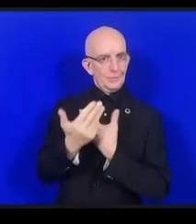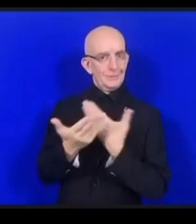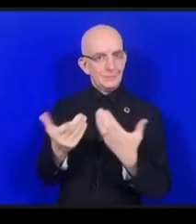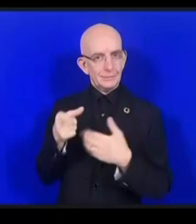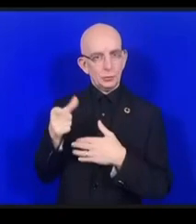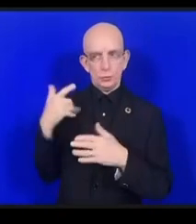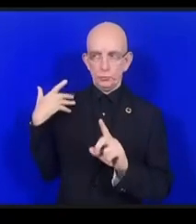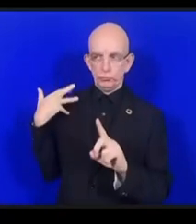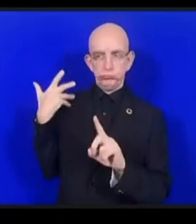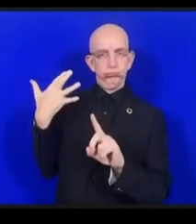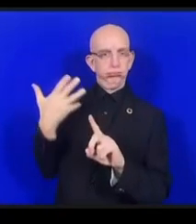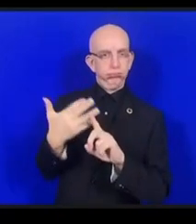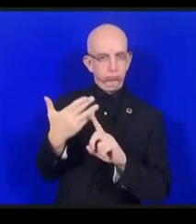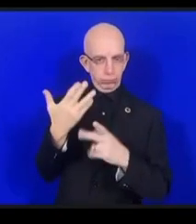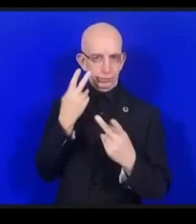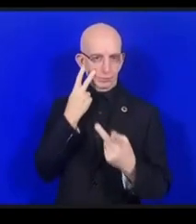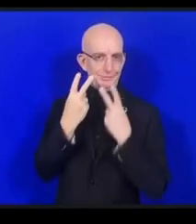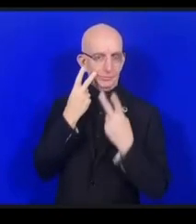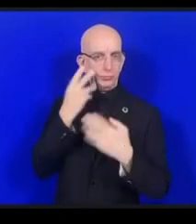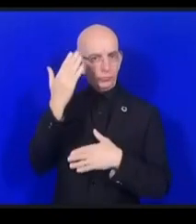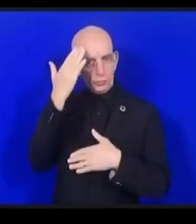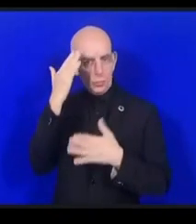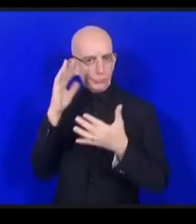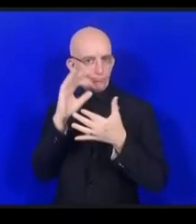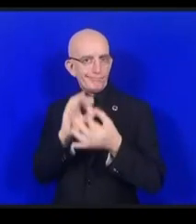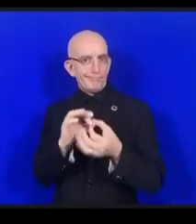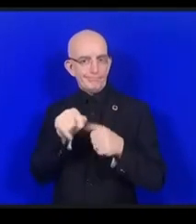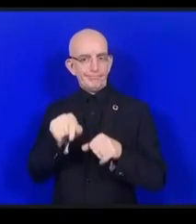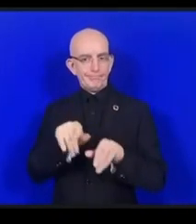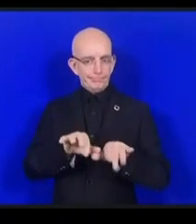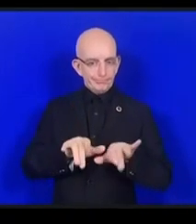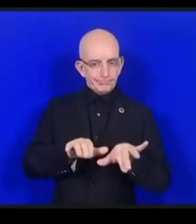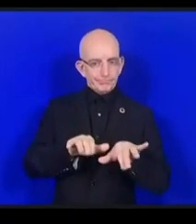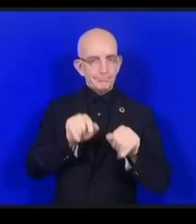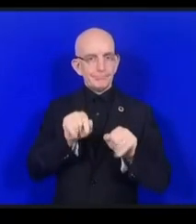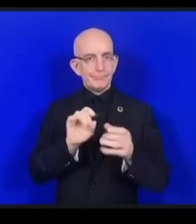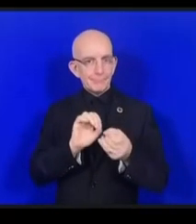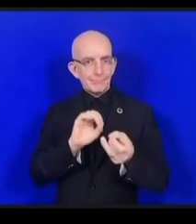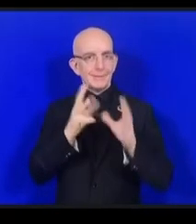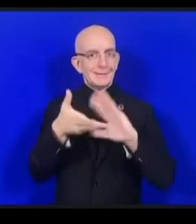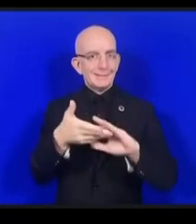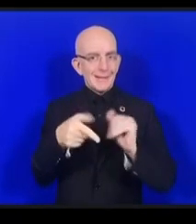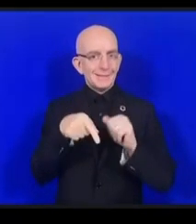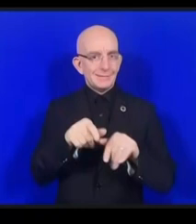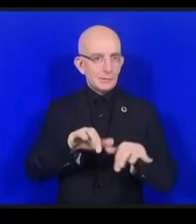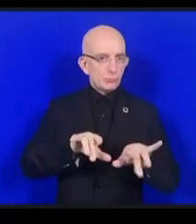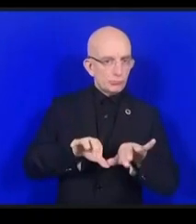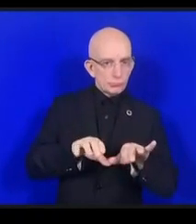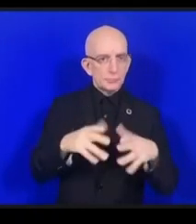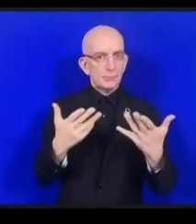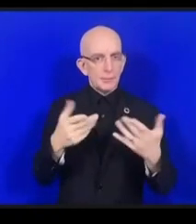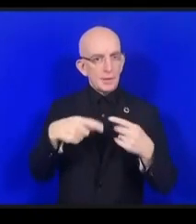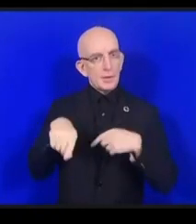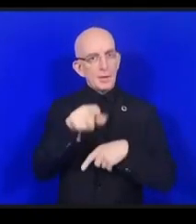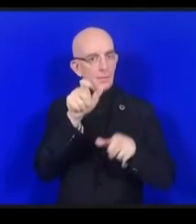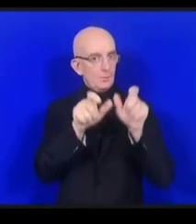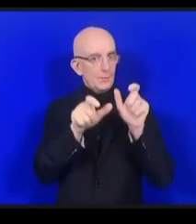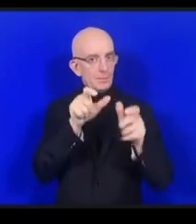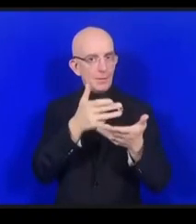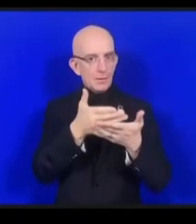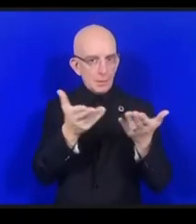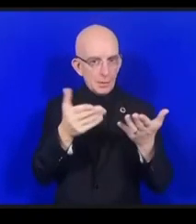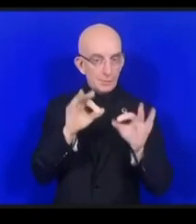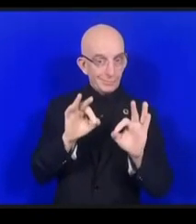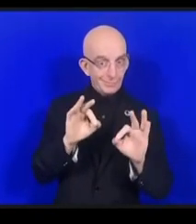de la classe. Alors on a l'Internet des objets mais quid de l'Internet des êtres humains parce que ça fait partie de l'écosystème